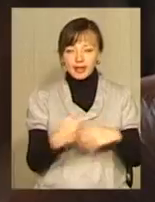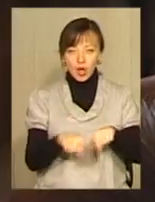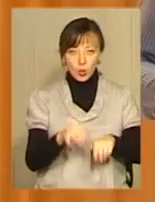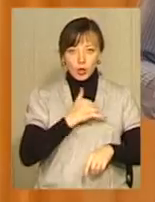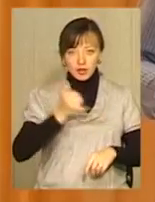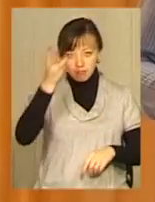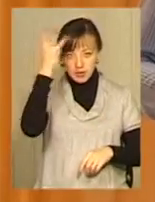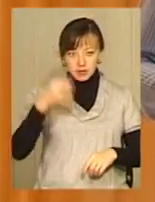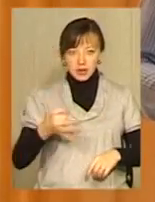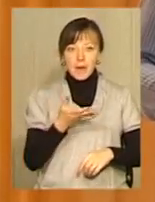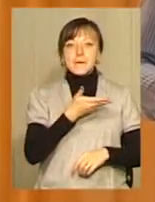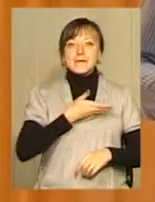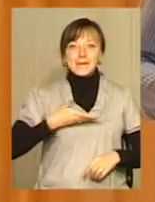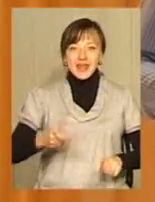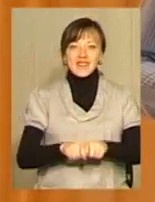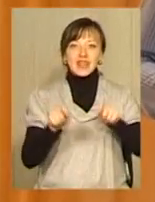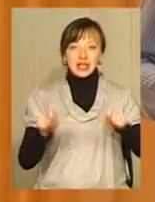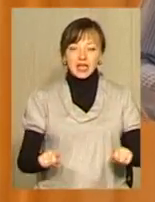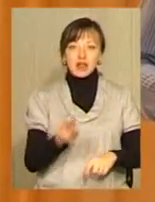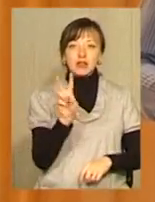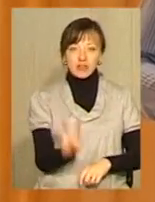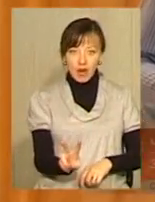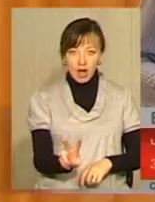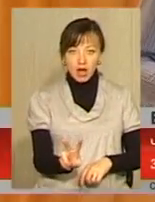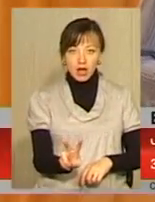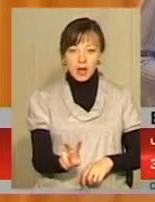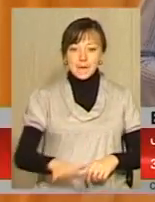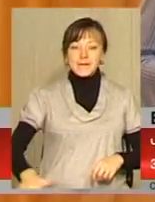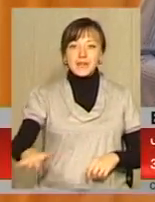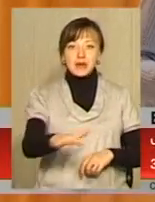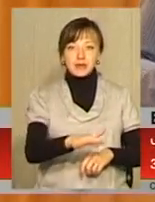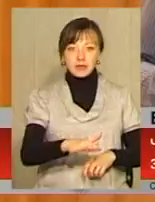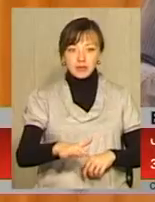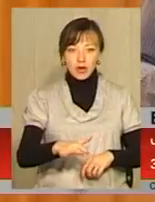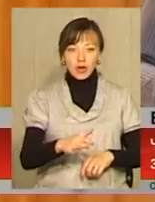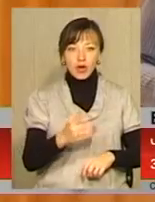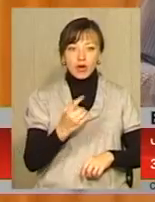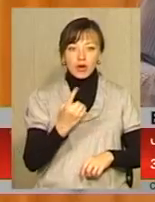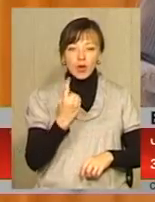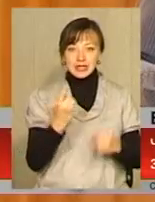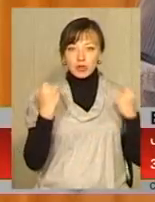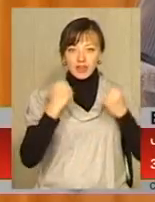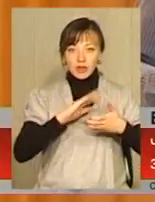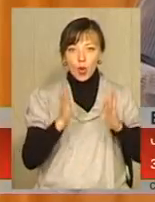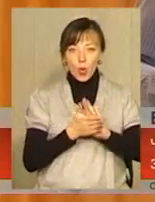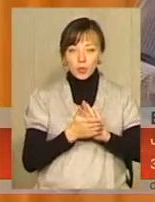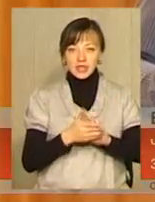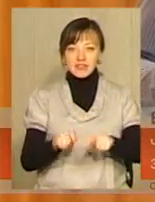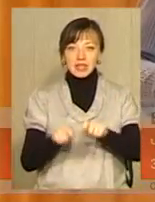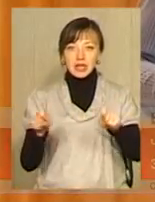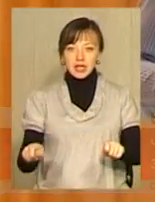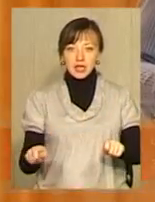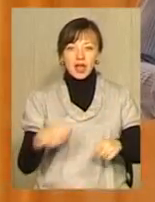Хмельниччині. Ми відкрили два фільміччини, ви відкрили один спортивний комплекс. Ми відкрили,